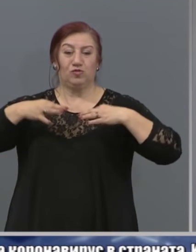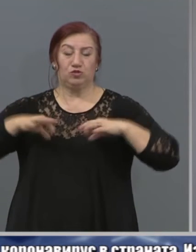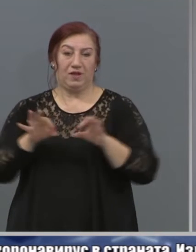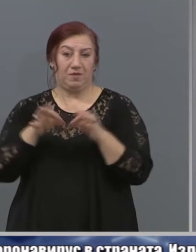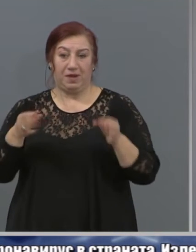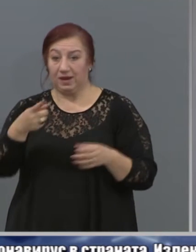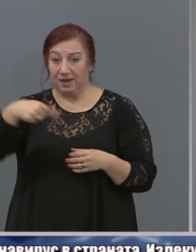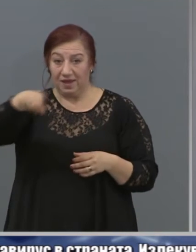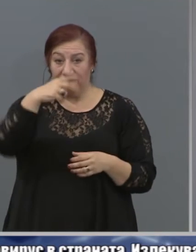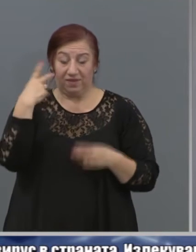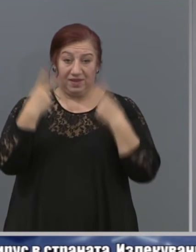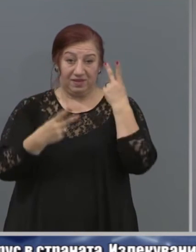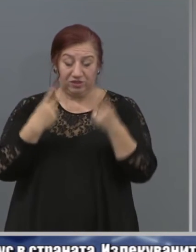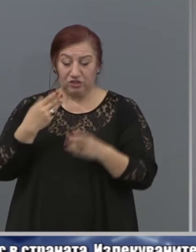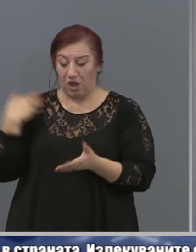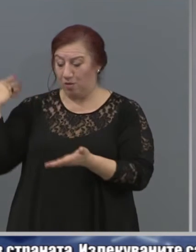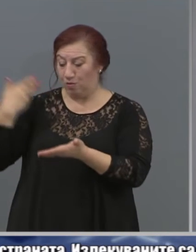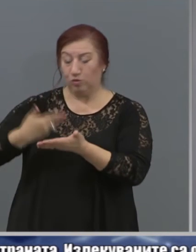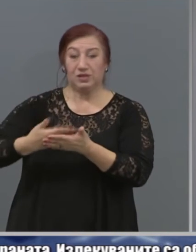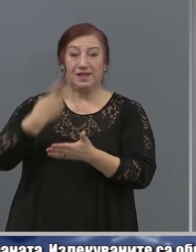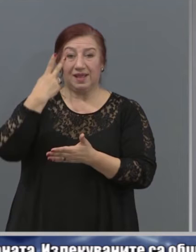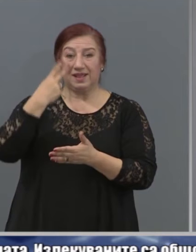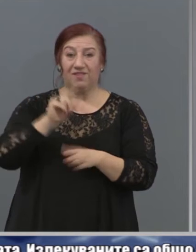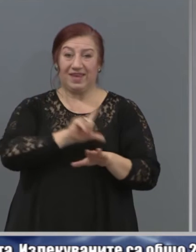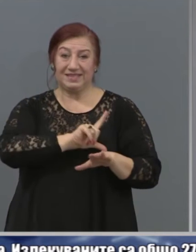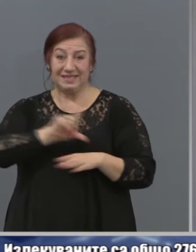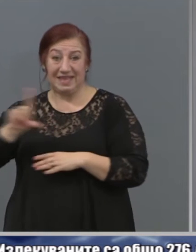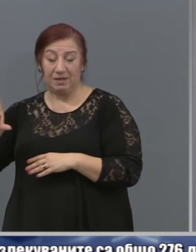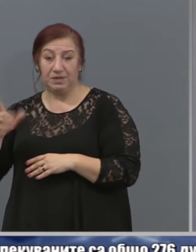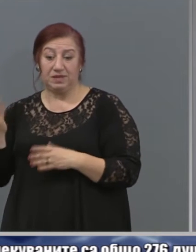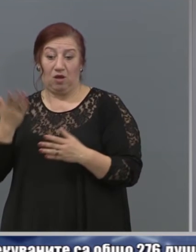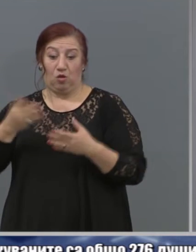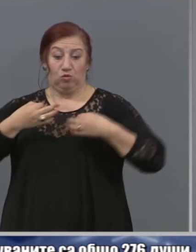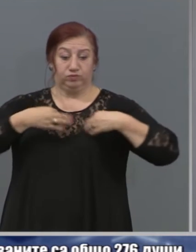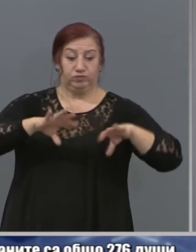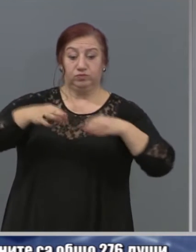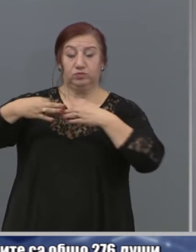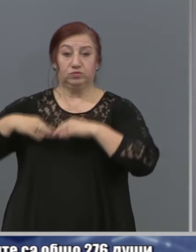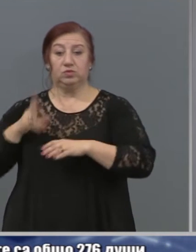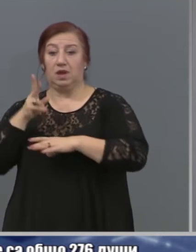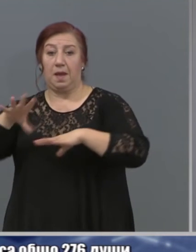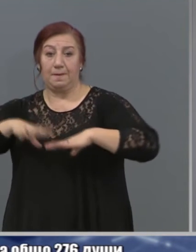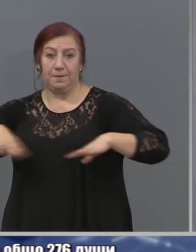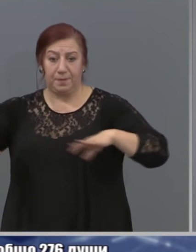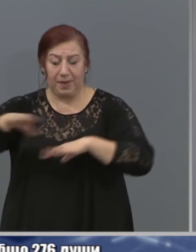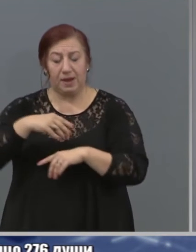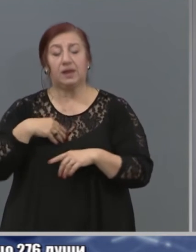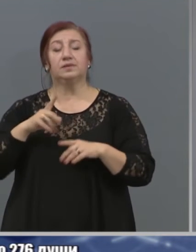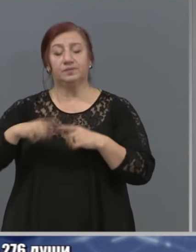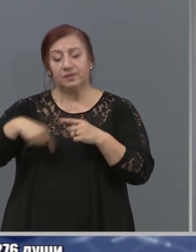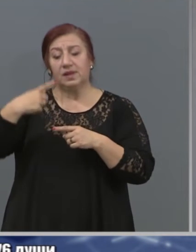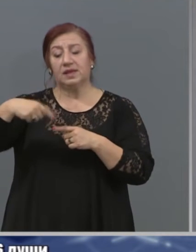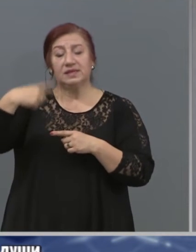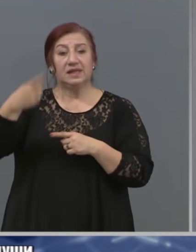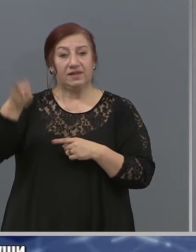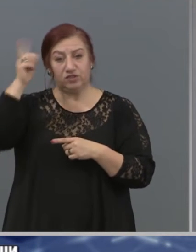на последните две седмици, колко много неща се промениха. И в следващите дни също ще бъдат направени съответните